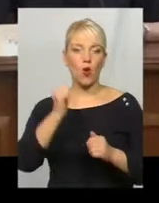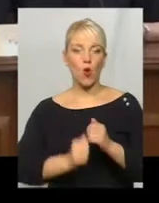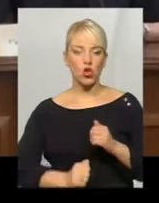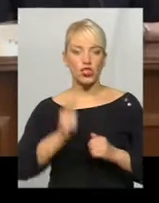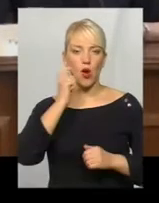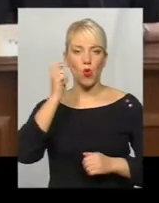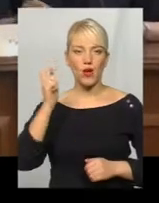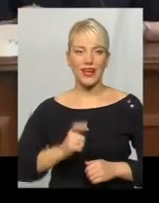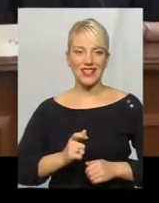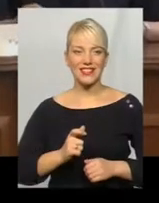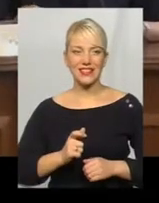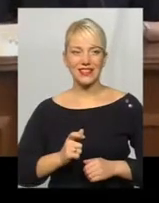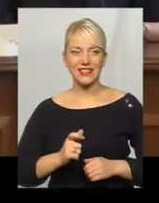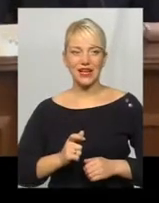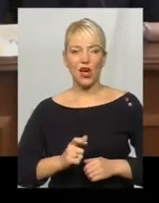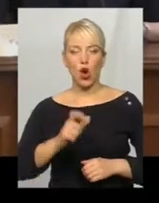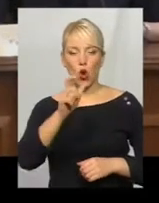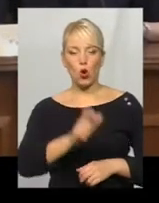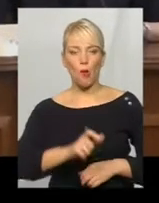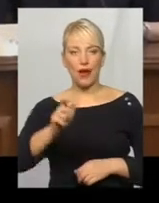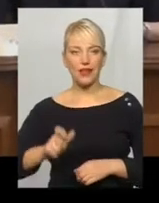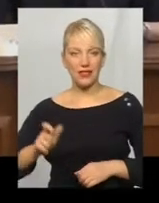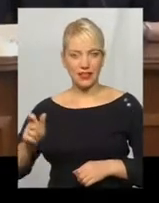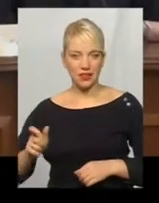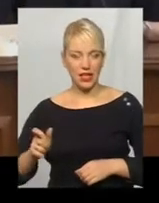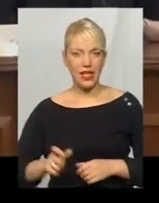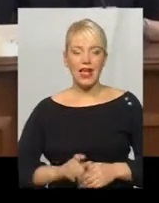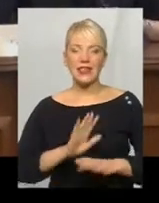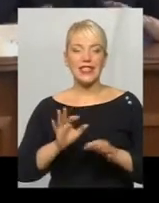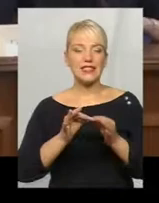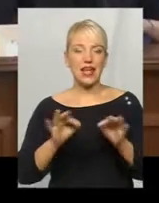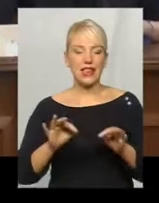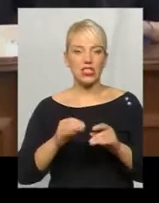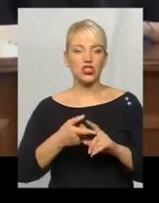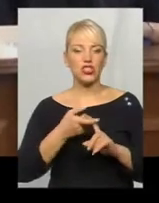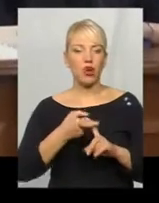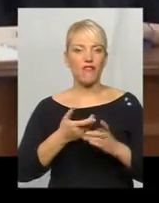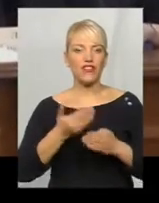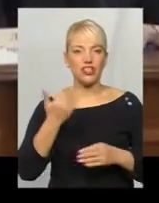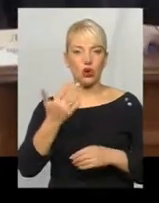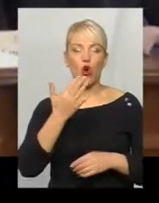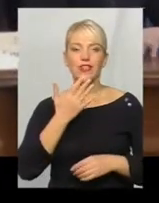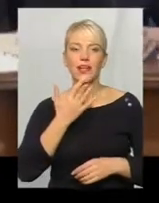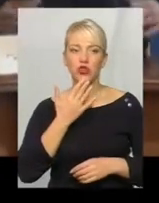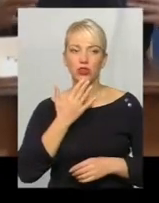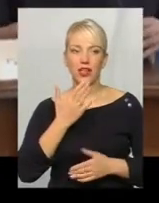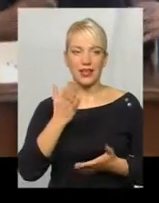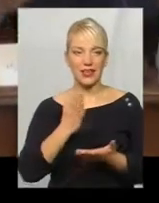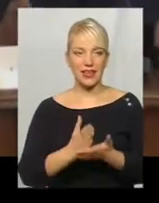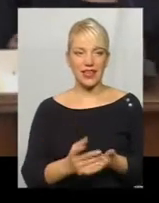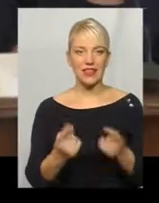український громадянин, незалежно від його національності, є